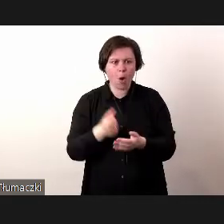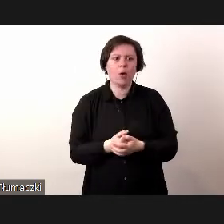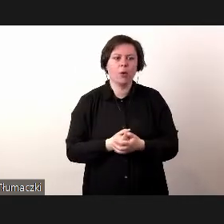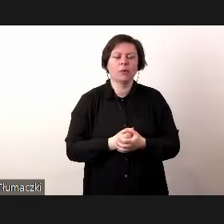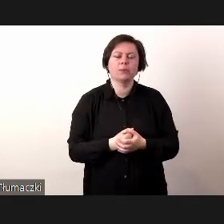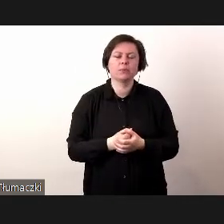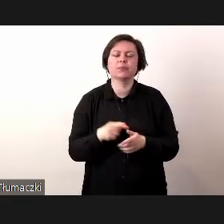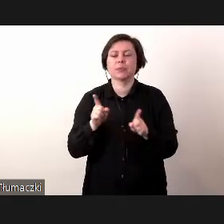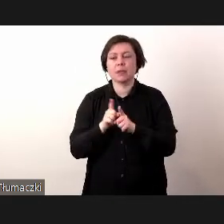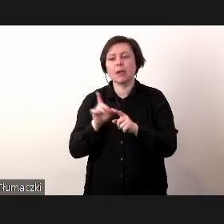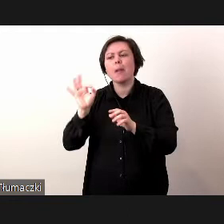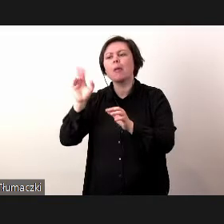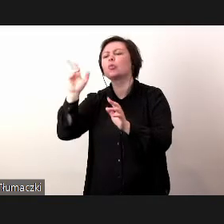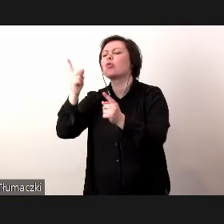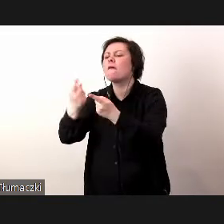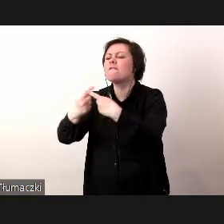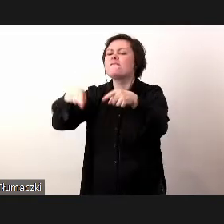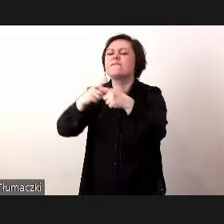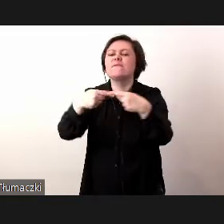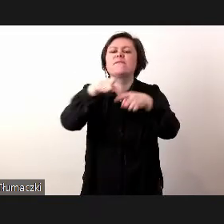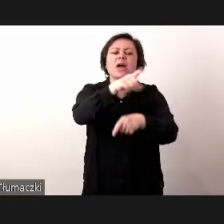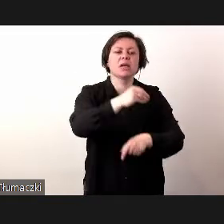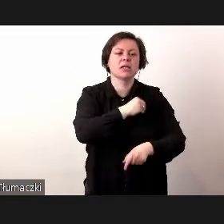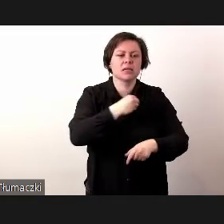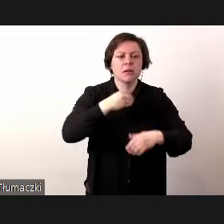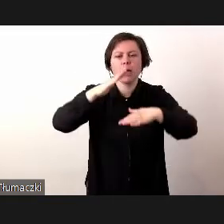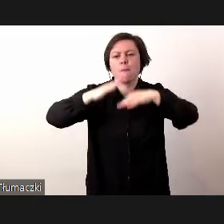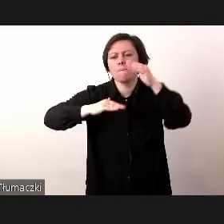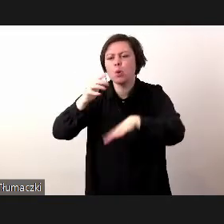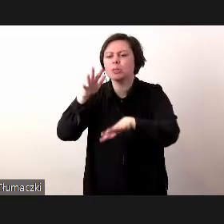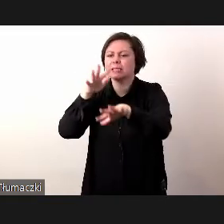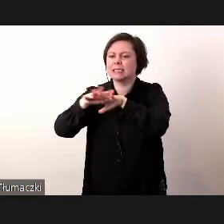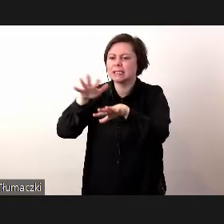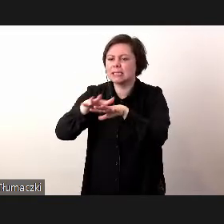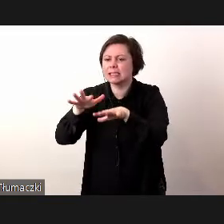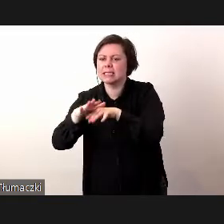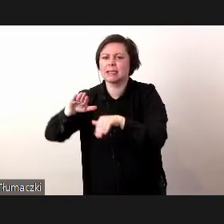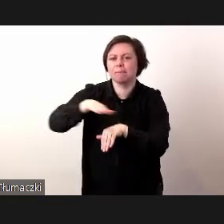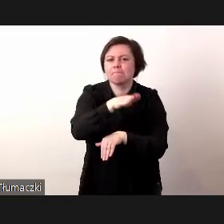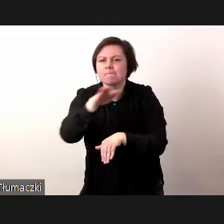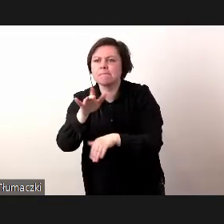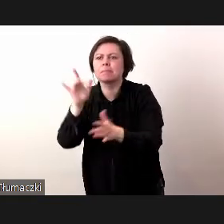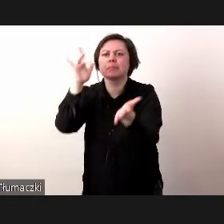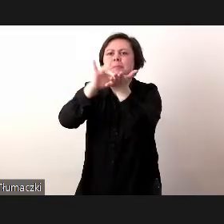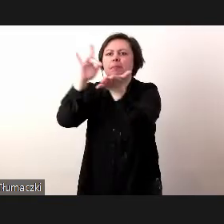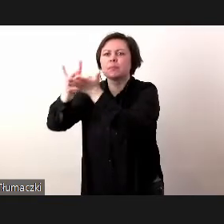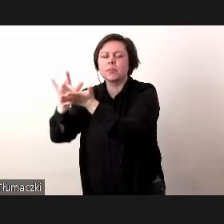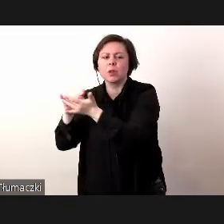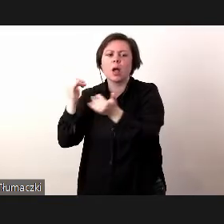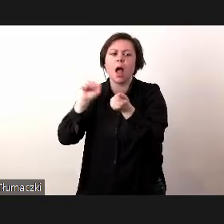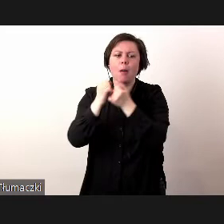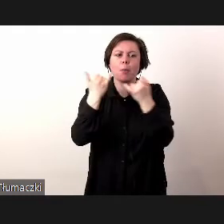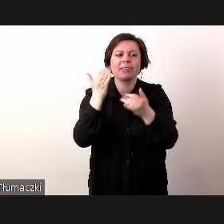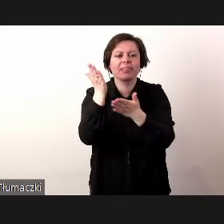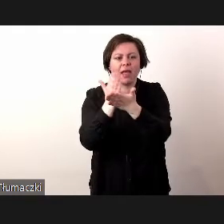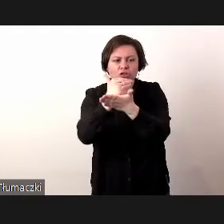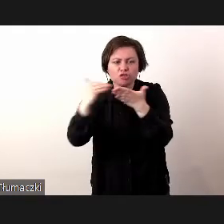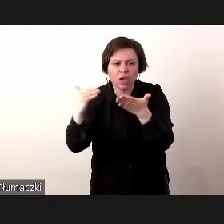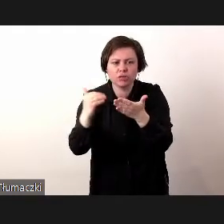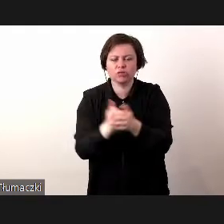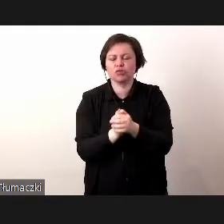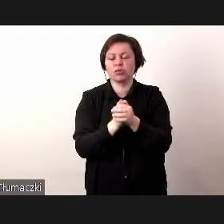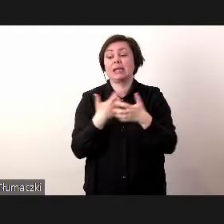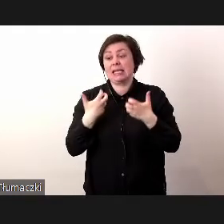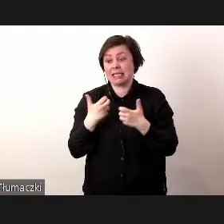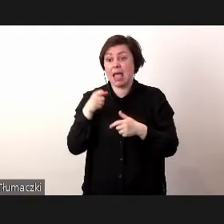i mamy podwykonawcę z Polski, który na przykład buduje nam systemy nawigacji albo jakieś inne komponenty, no to chcemy,